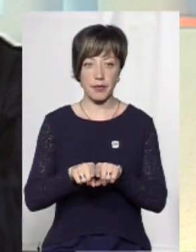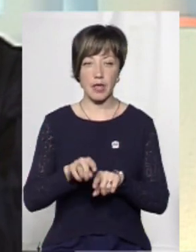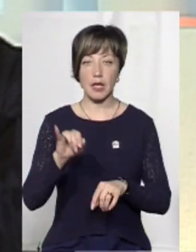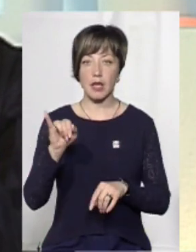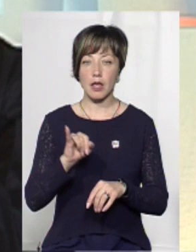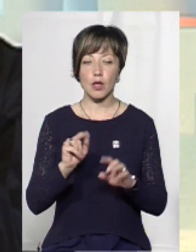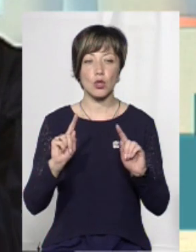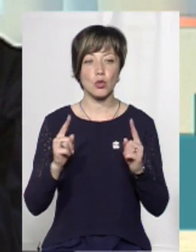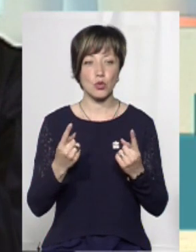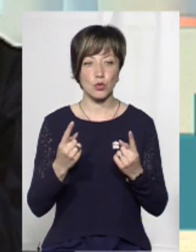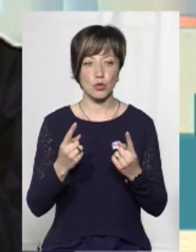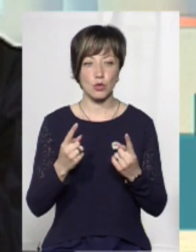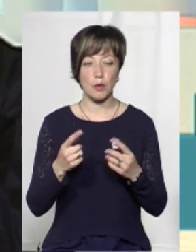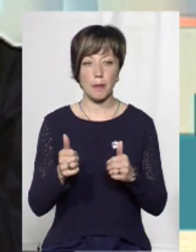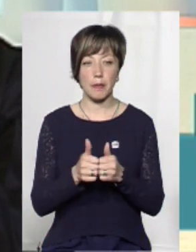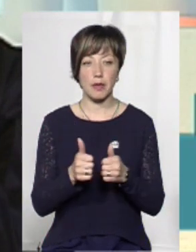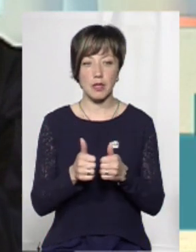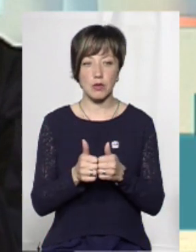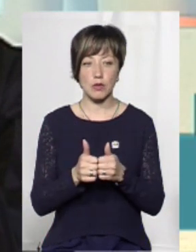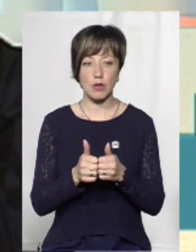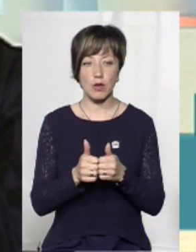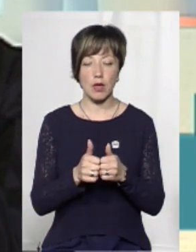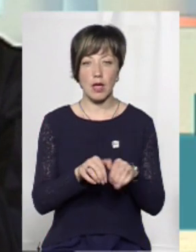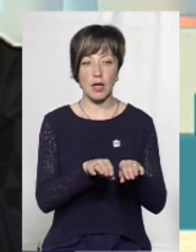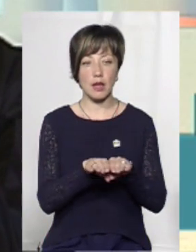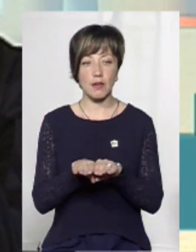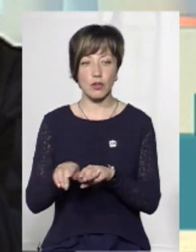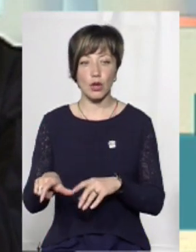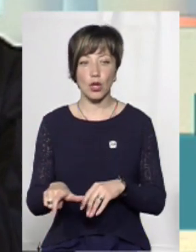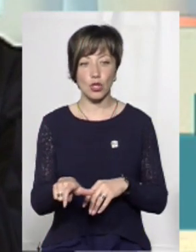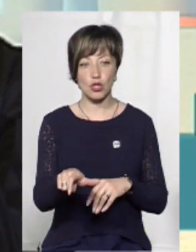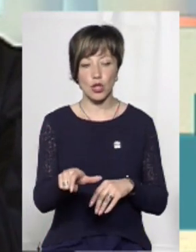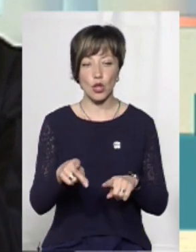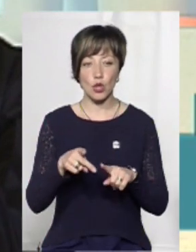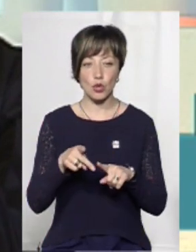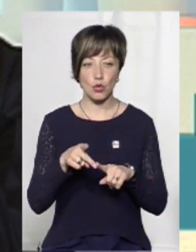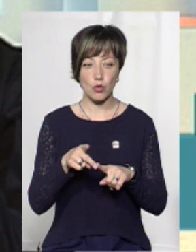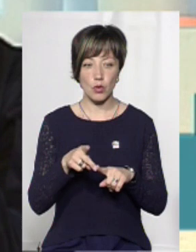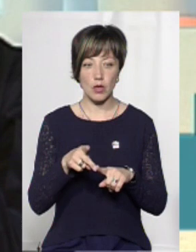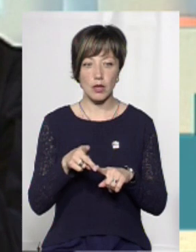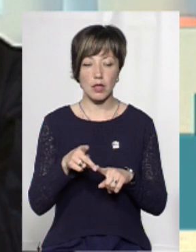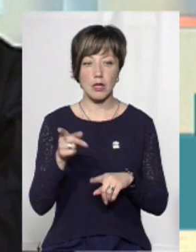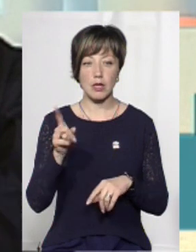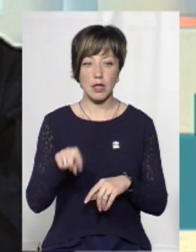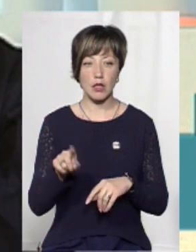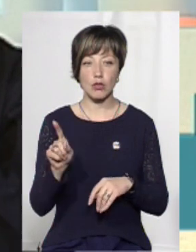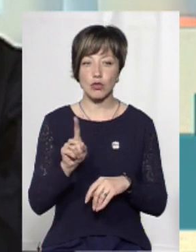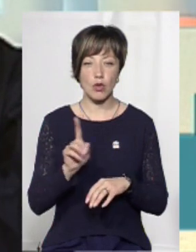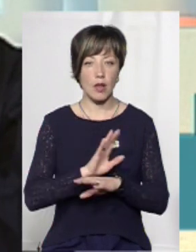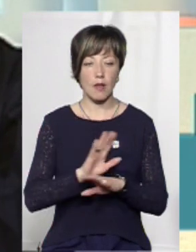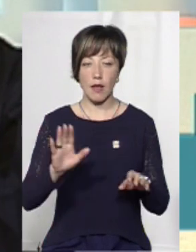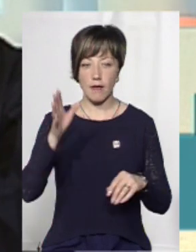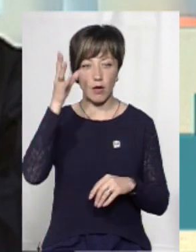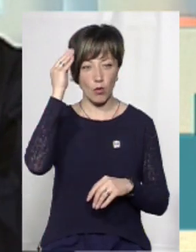І він дуже близько біля рівня річки. Другий фактор – це те, що не